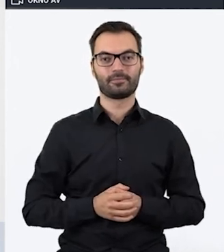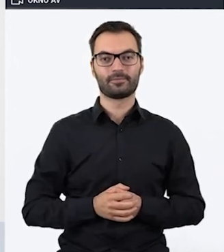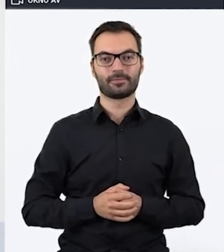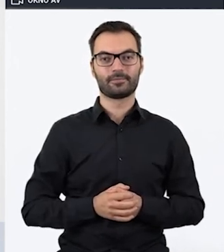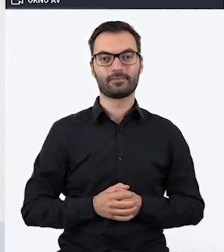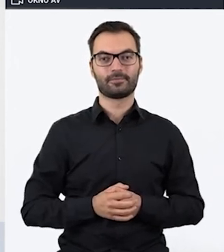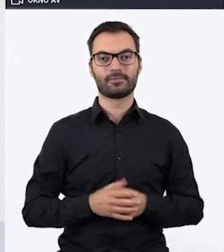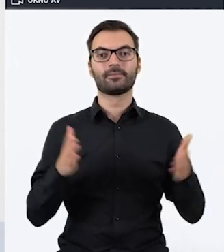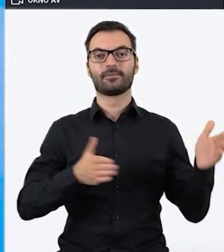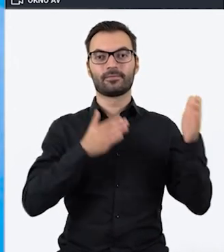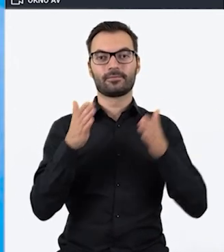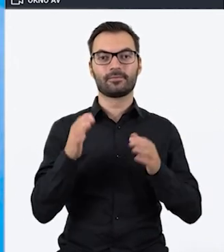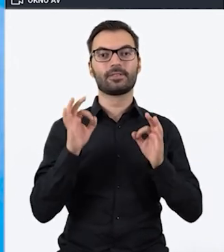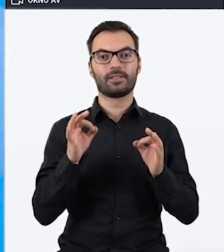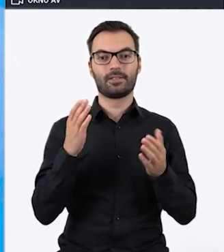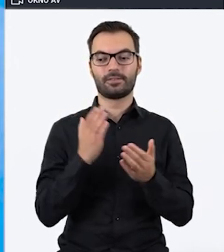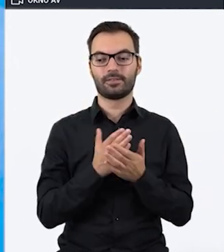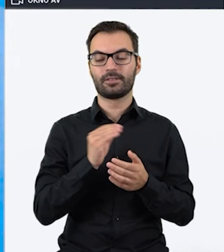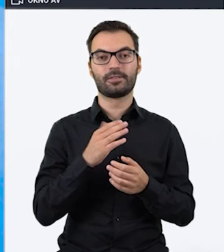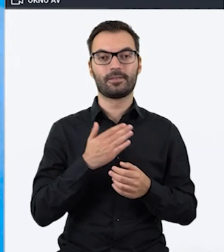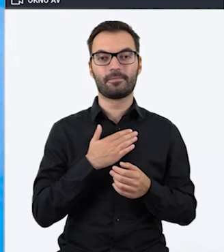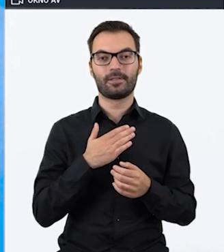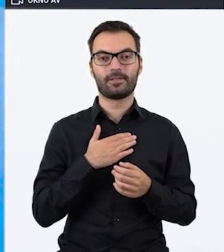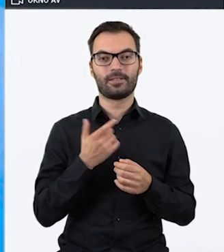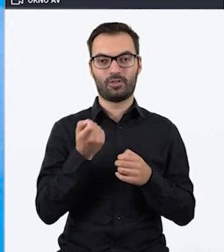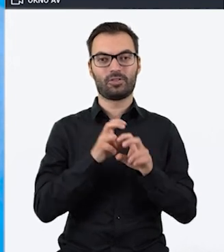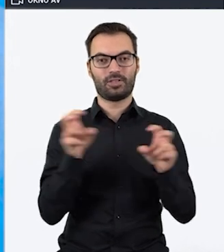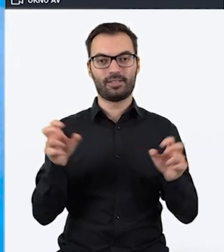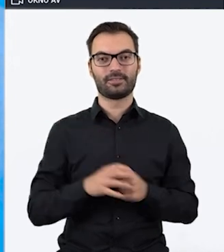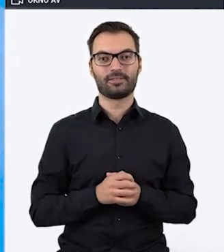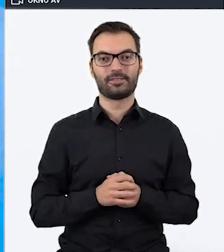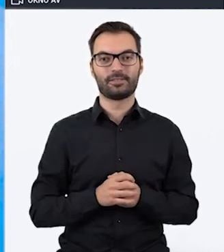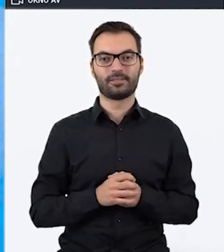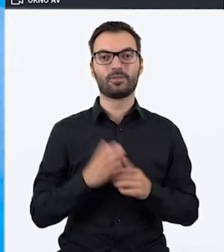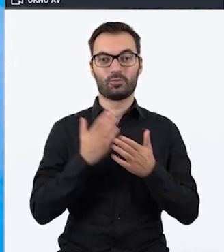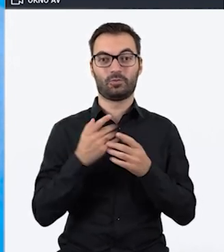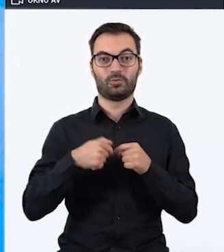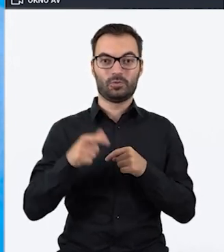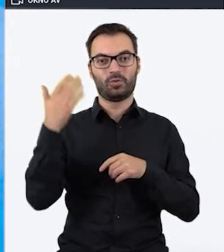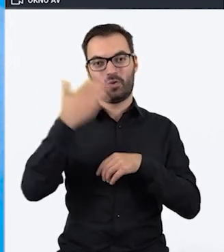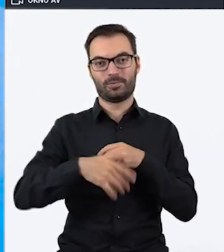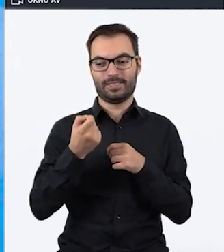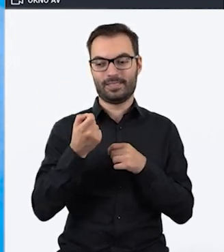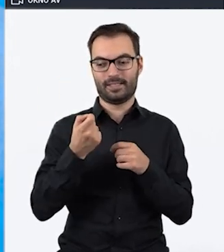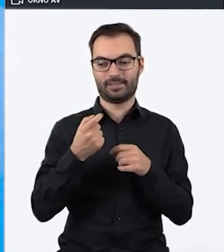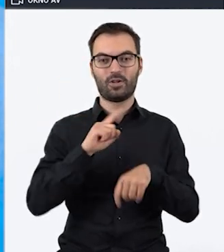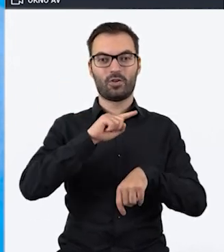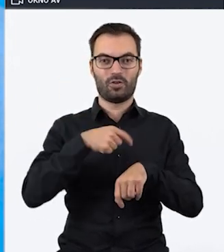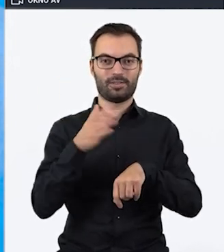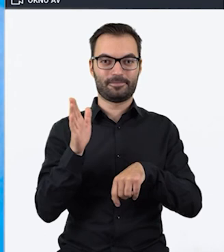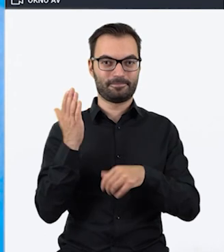I teraz mamy jeszcze chwilkę czasu, bo już zmierzamy do końca zaraz godzina minie.